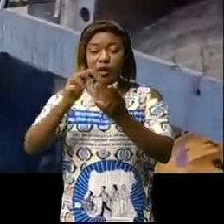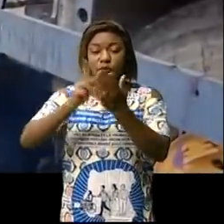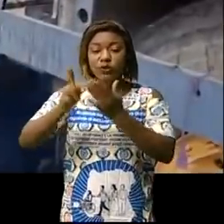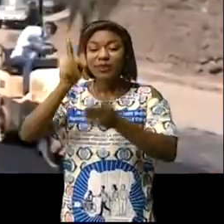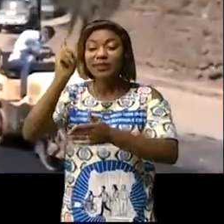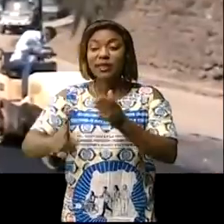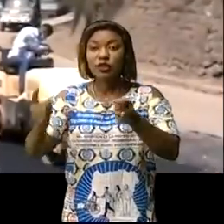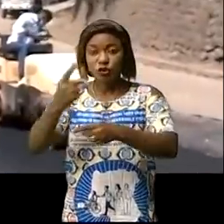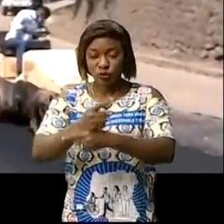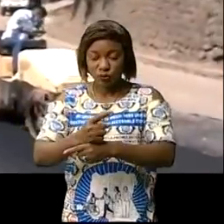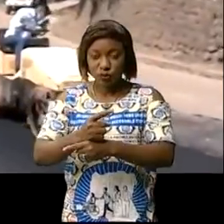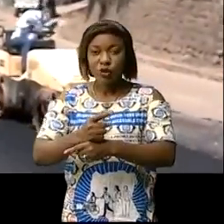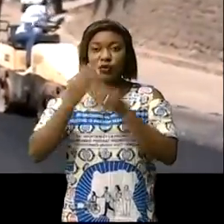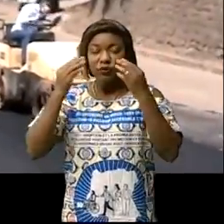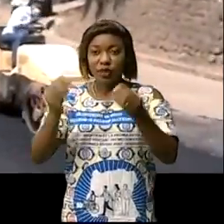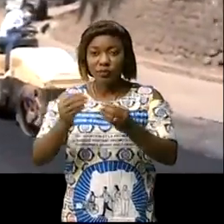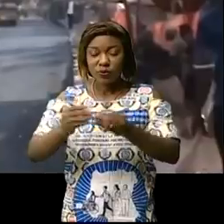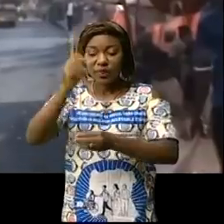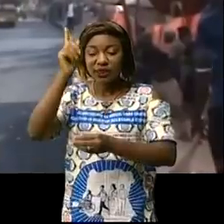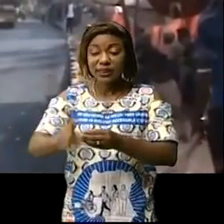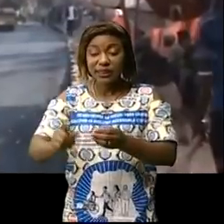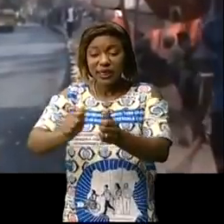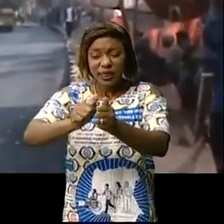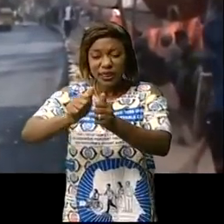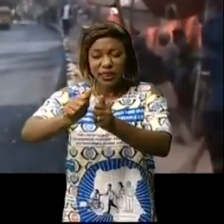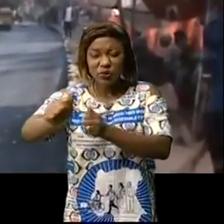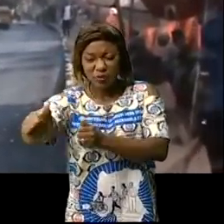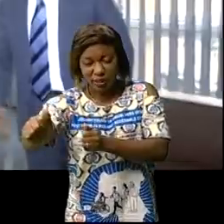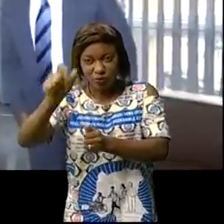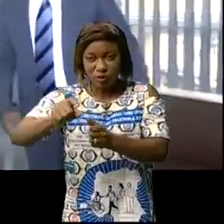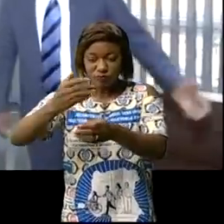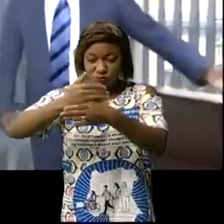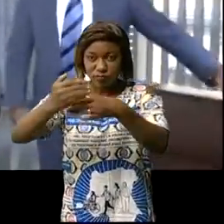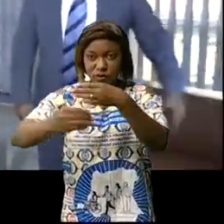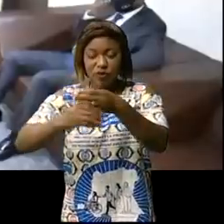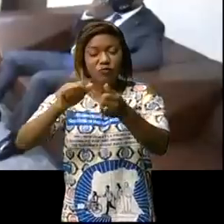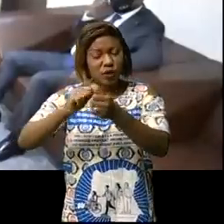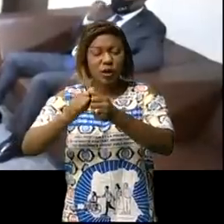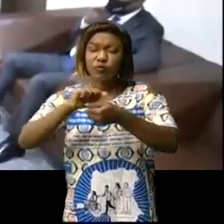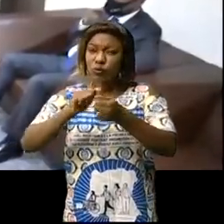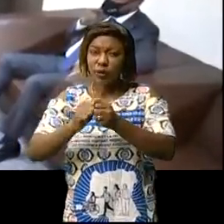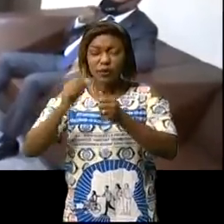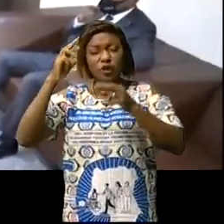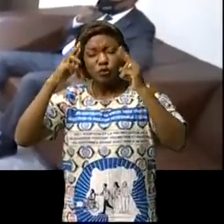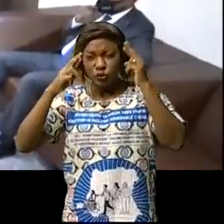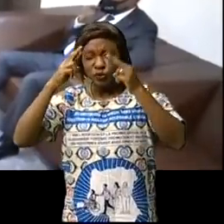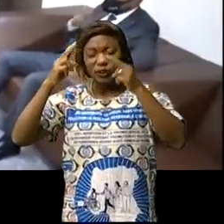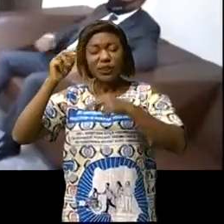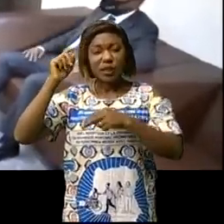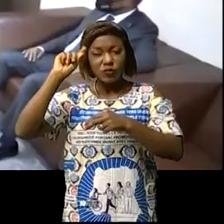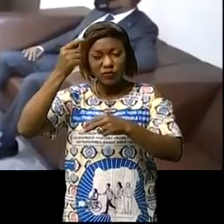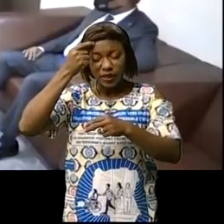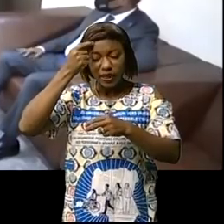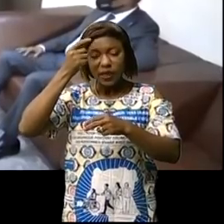plus de 100 km de routes à réhabiliter. Ce sont là quelques préoccupations du gouverneur de province